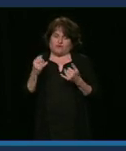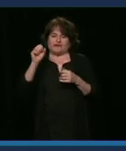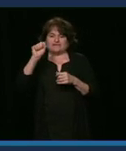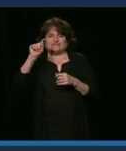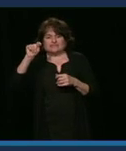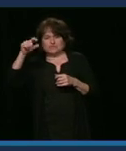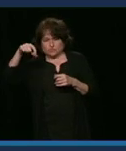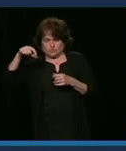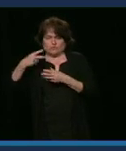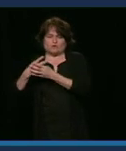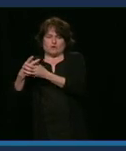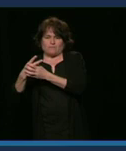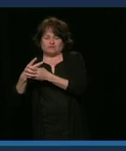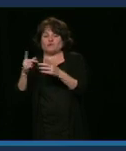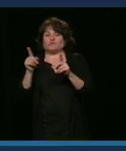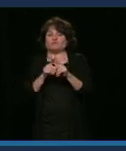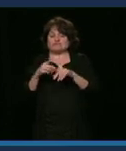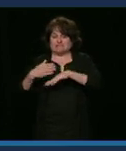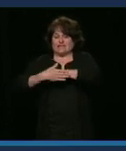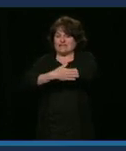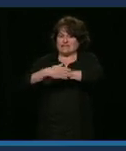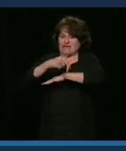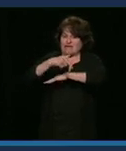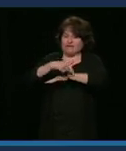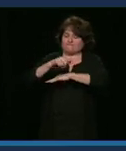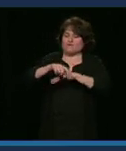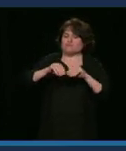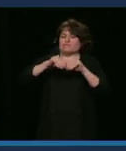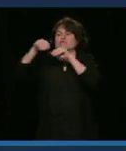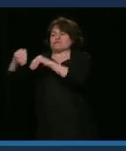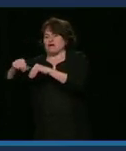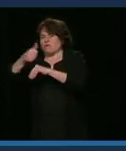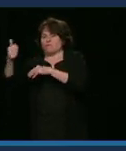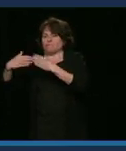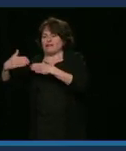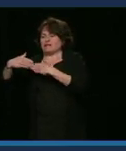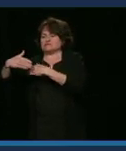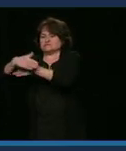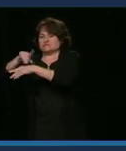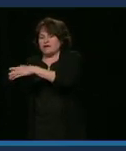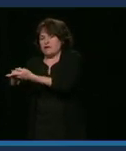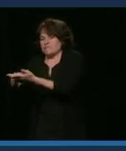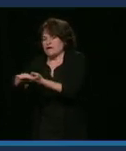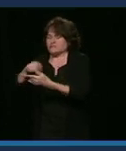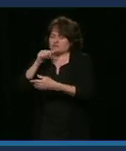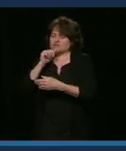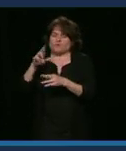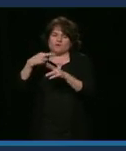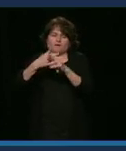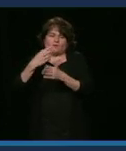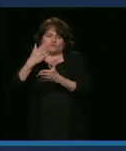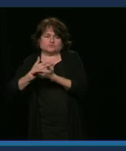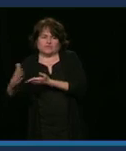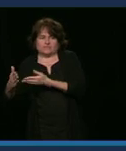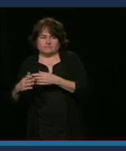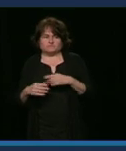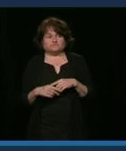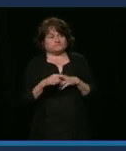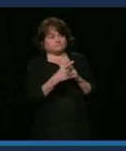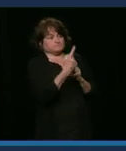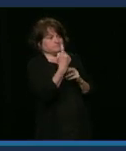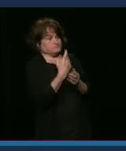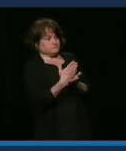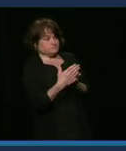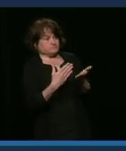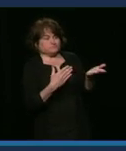du quai. Je vais y revenir en complémentaire, Mme la Présidente. Première complémentaire. Bon, la réponse fut peut-être, mais je tiens à rappeler, Mme la